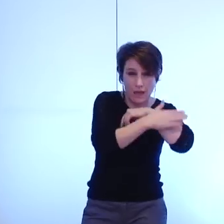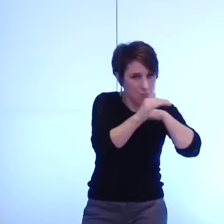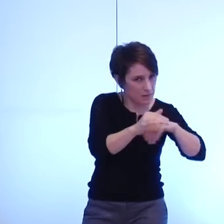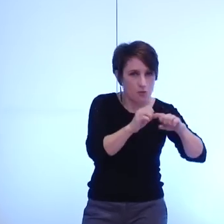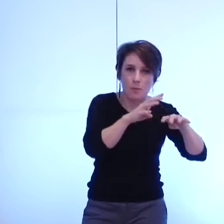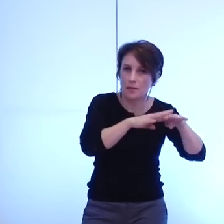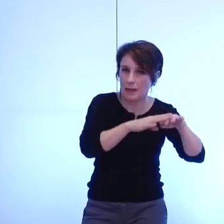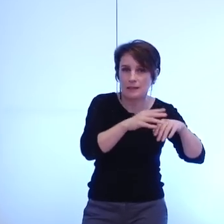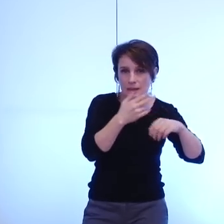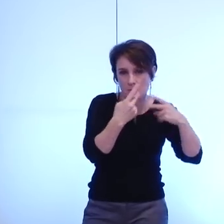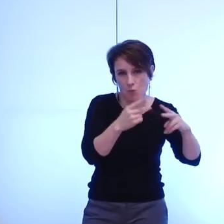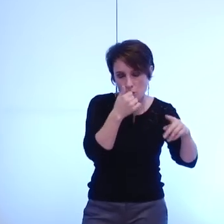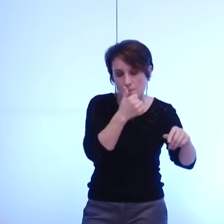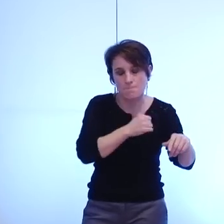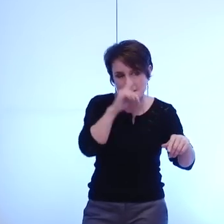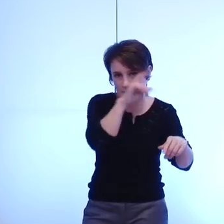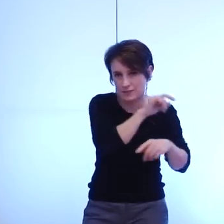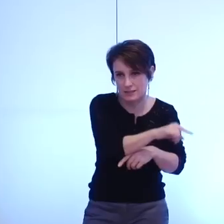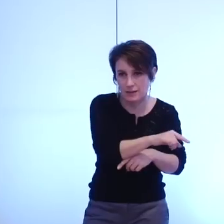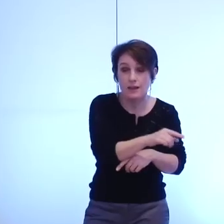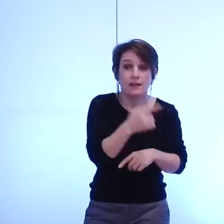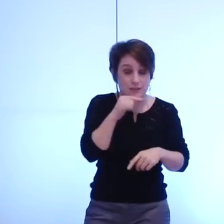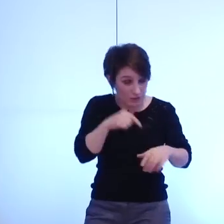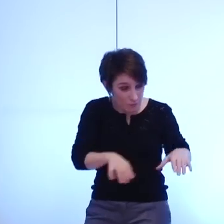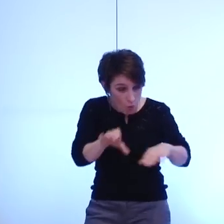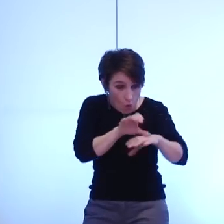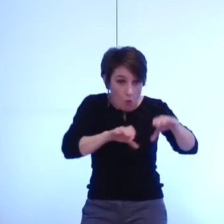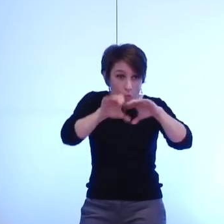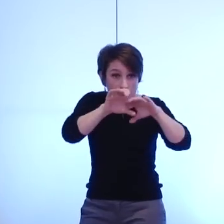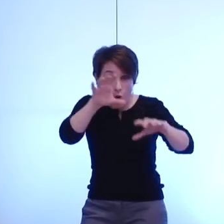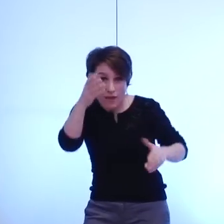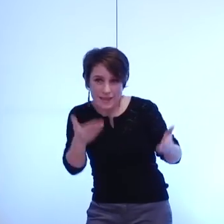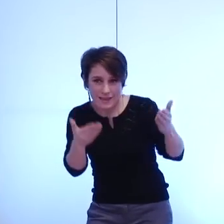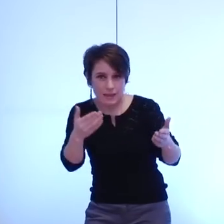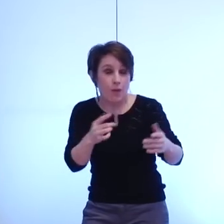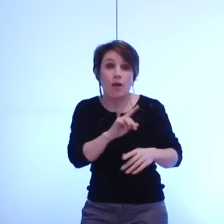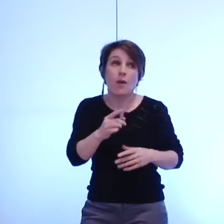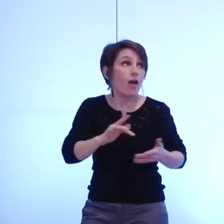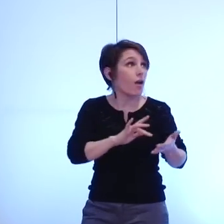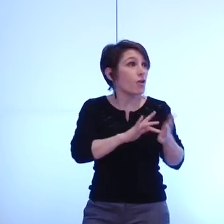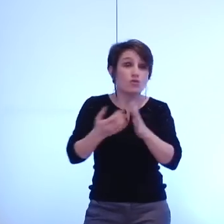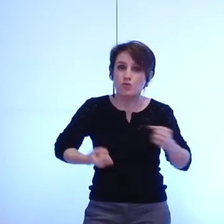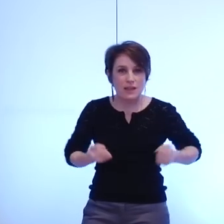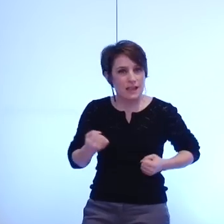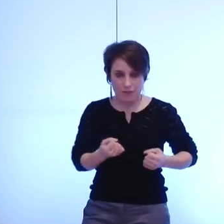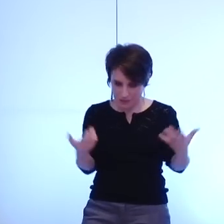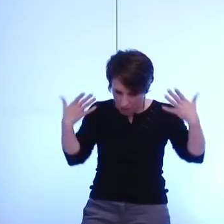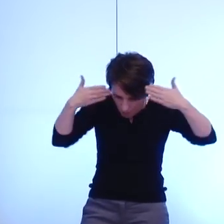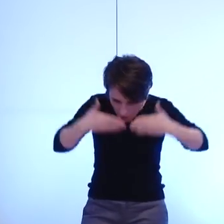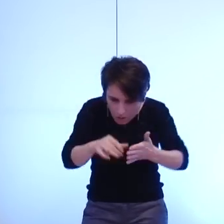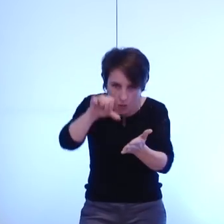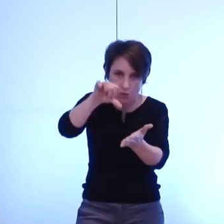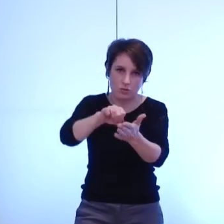complémentarité et équilibre plutôt que concentration des richesses et des équipements au centre qui accentuent là aussi les déplacements